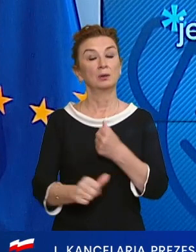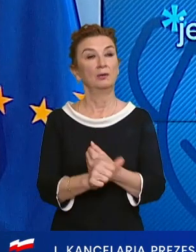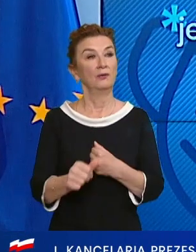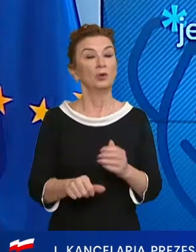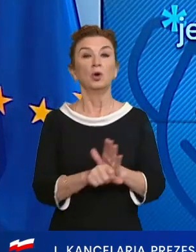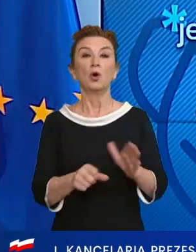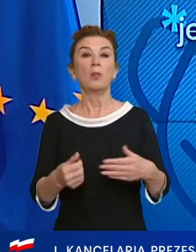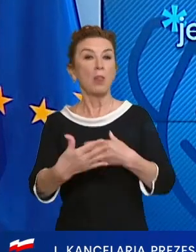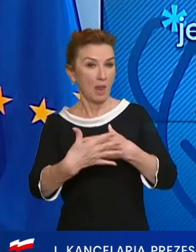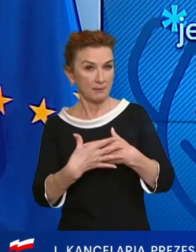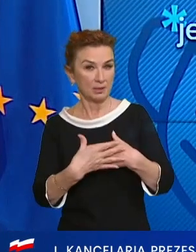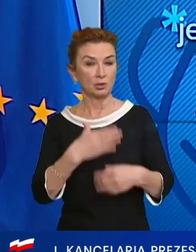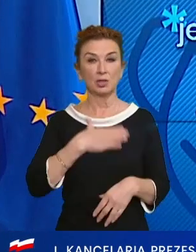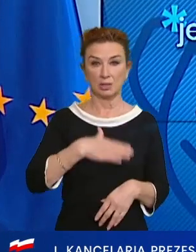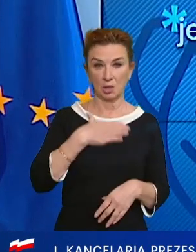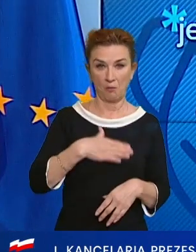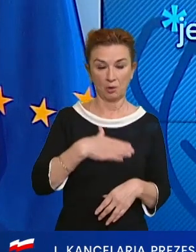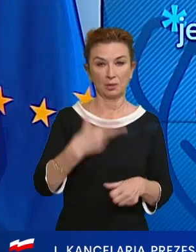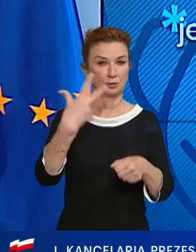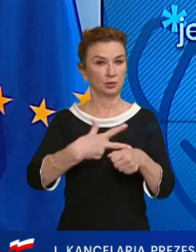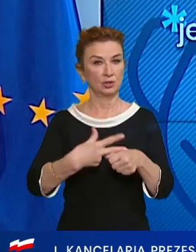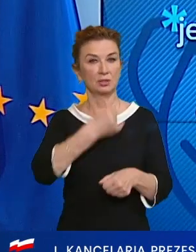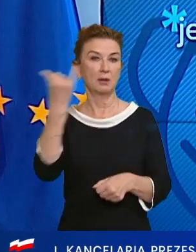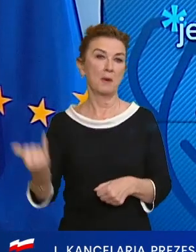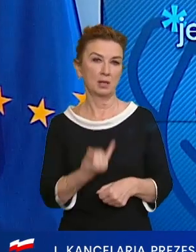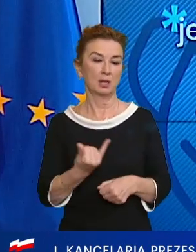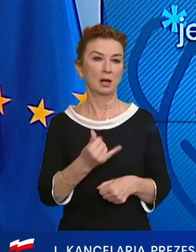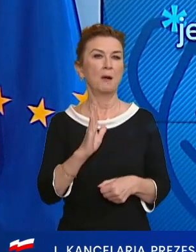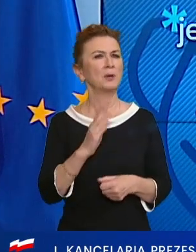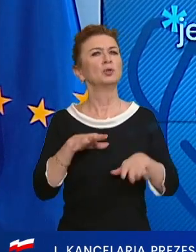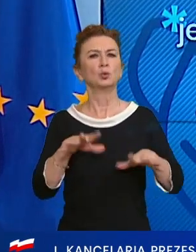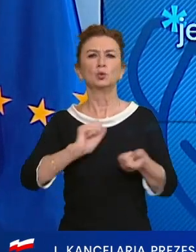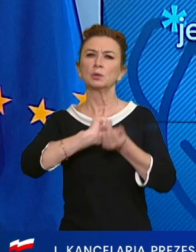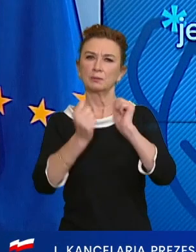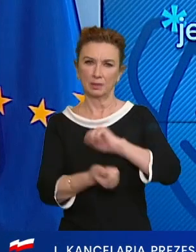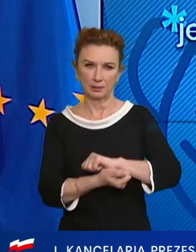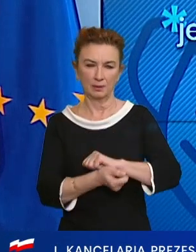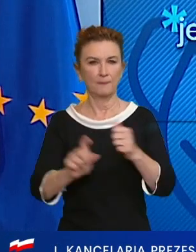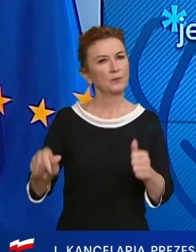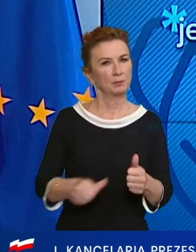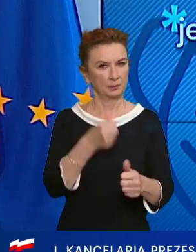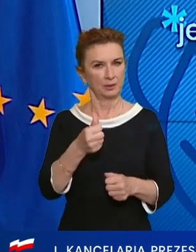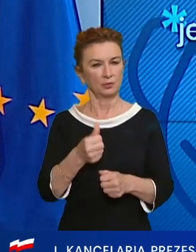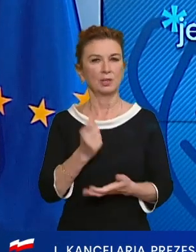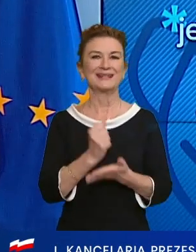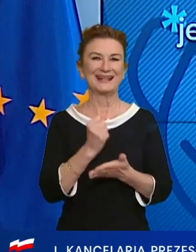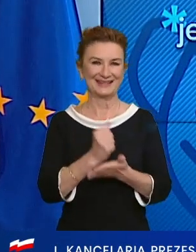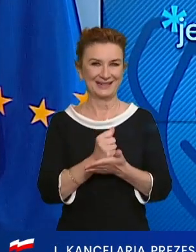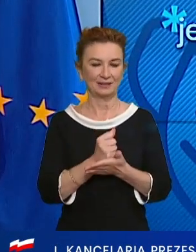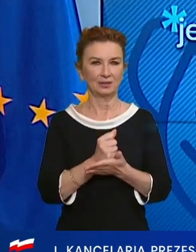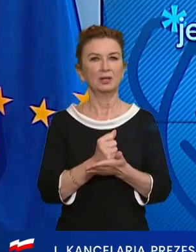Od najbliższej soboty, od 30 maja sporo się zmieni. Najpierw zmieniamy zasady dotyczące